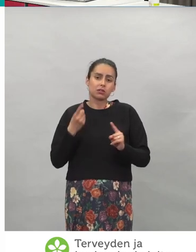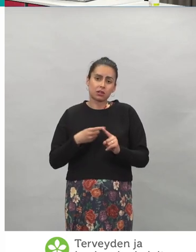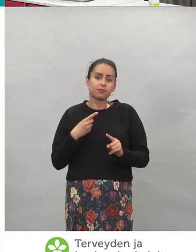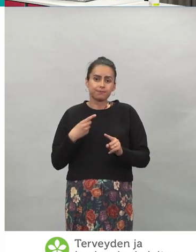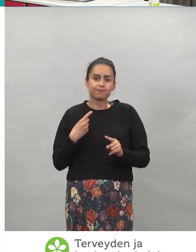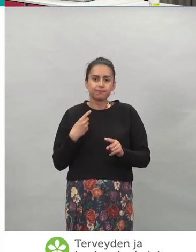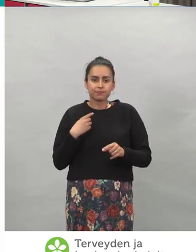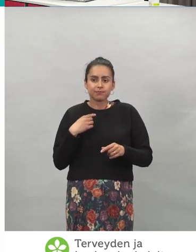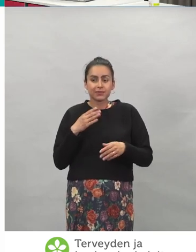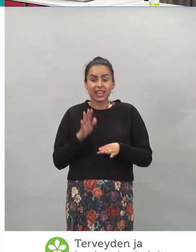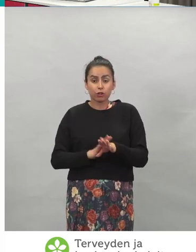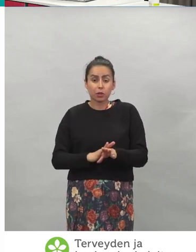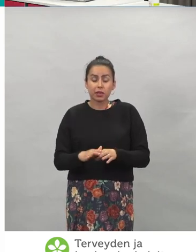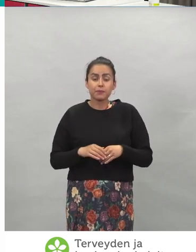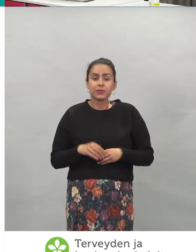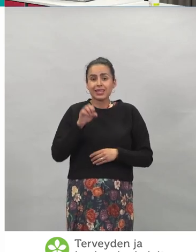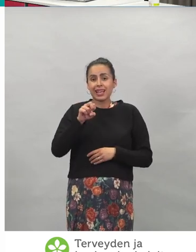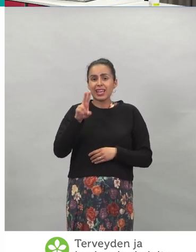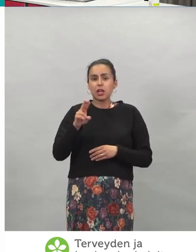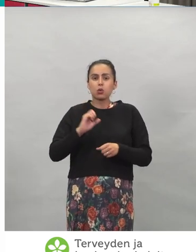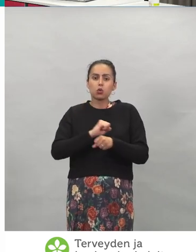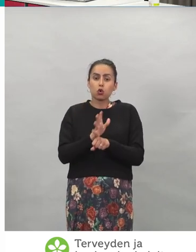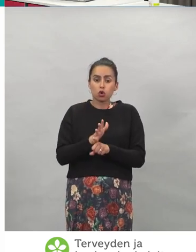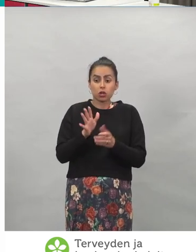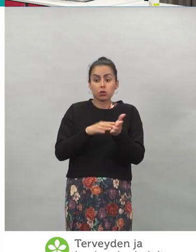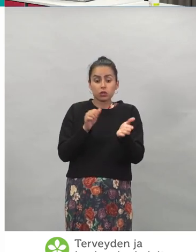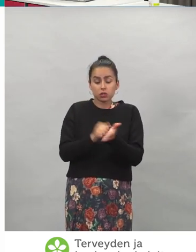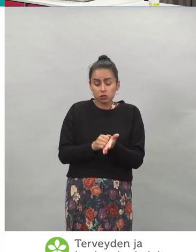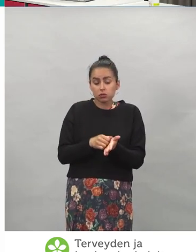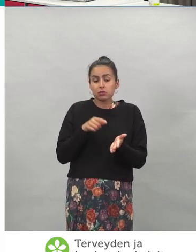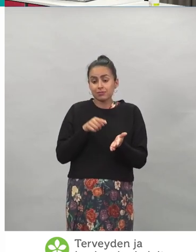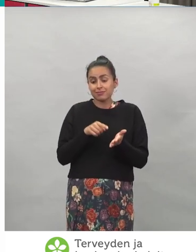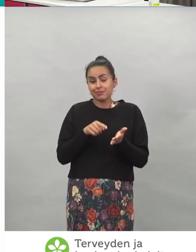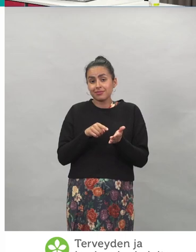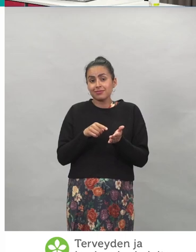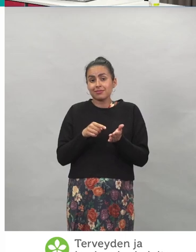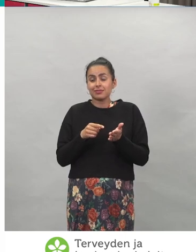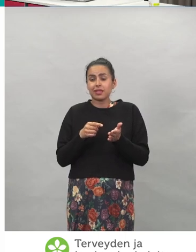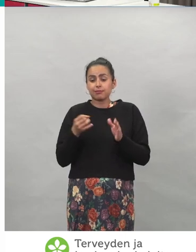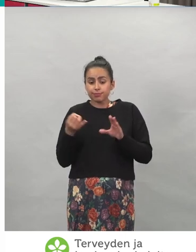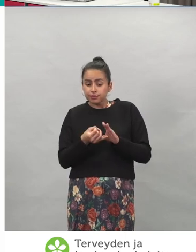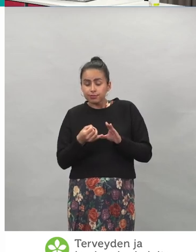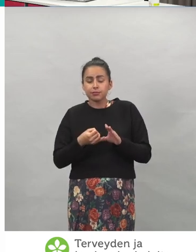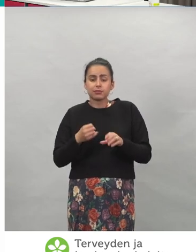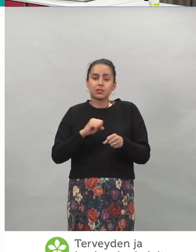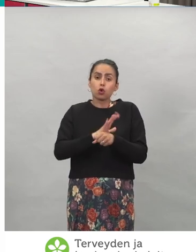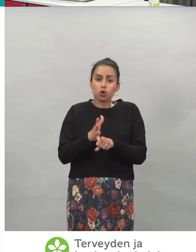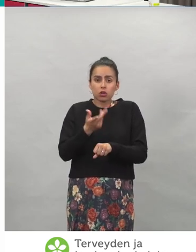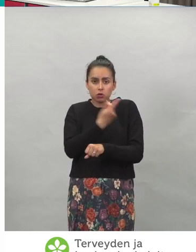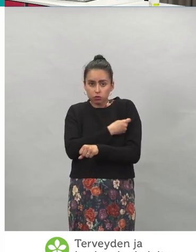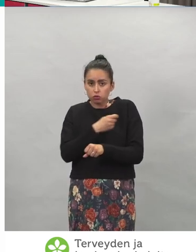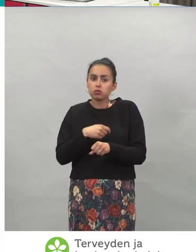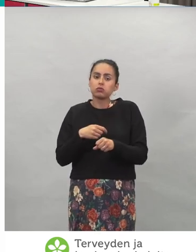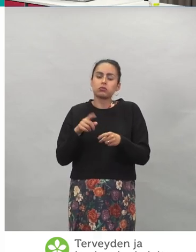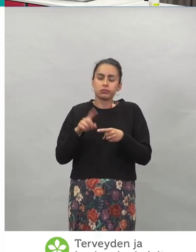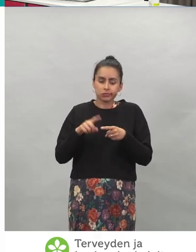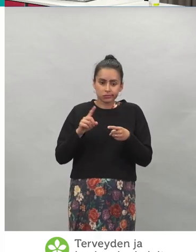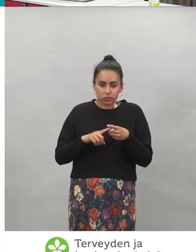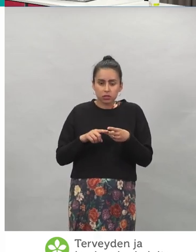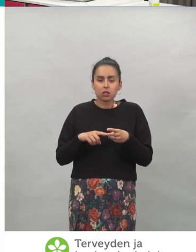tämä EU-yhteinen koronatodistus, tämä on sitten se, joka sisältää todistuksen koronarokotuksista, todistuksen